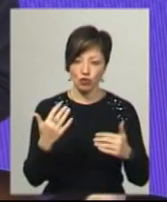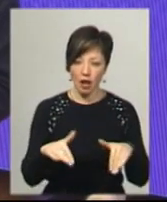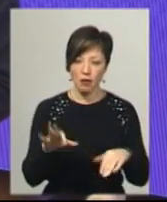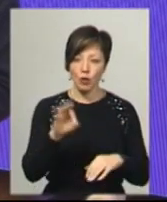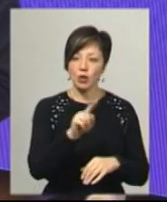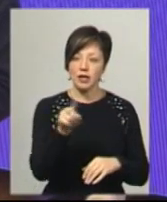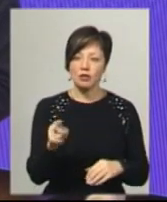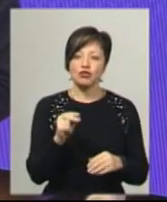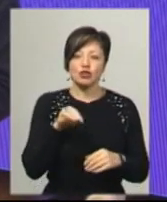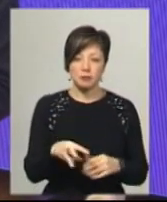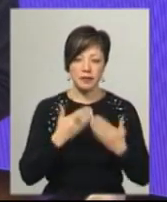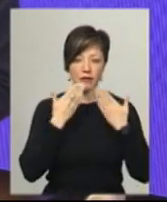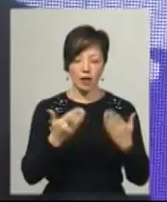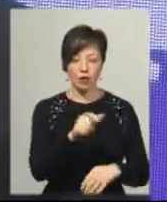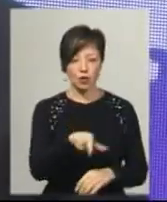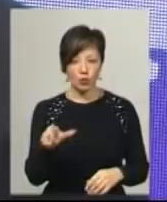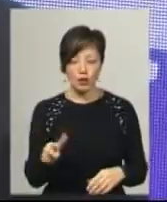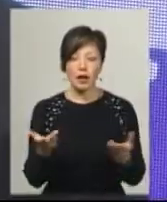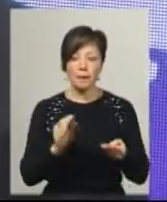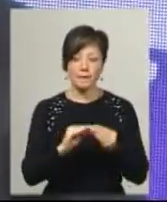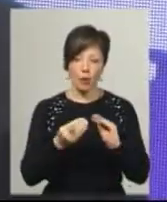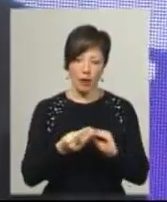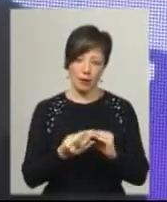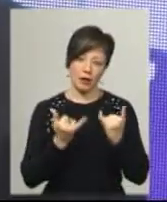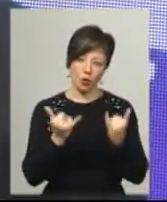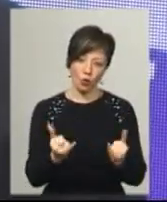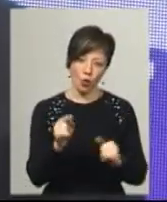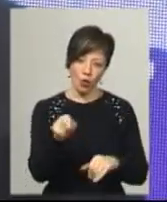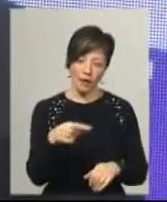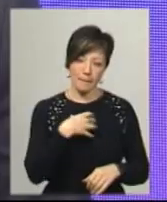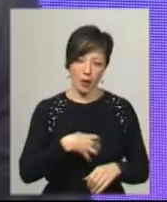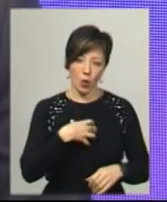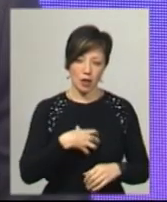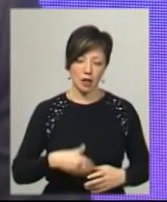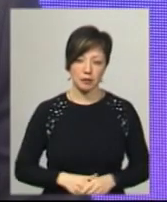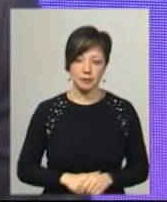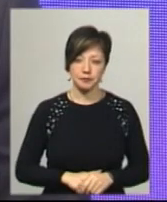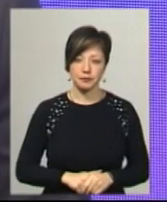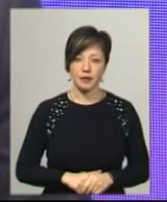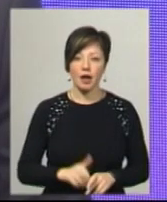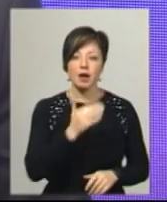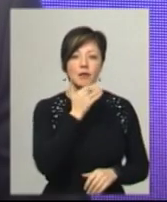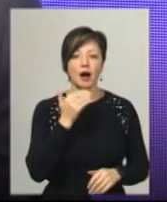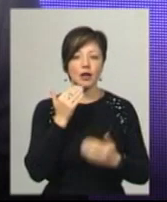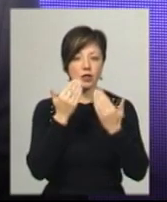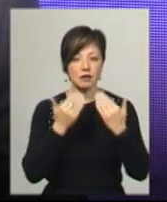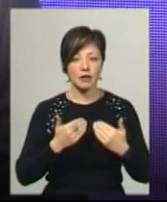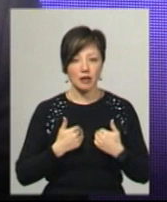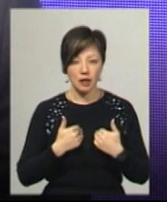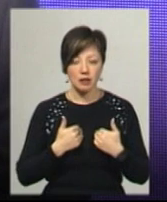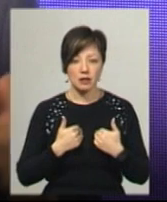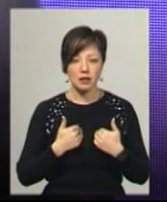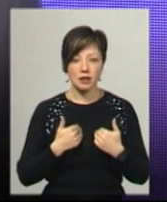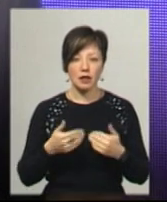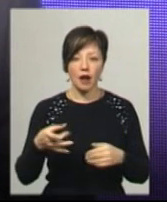про те, з чим звертаються до нього краяни та які їх проблеми для нього є пріоритетними. Дуже багато звертається, якщо брати районні центри, це